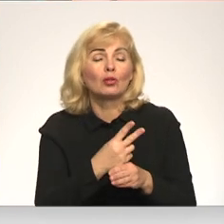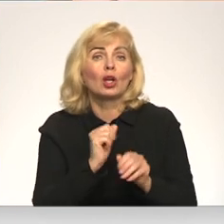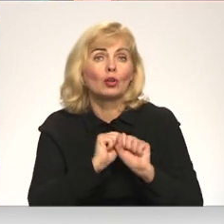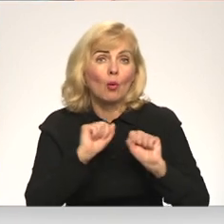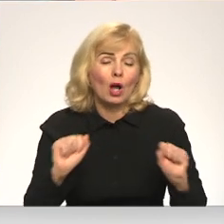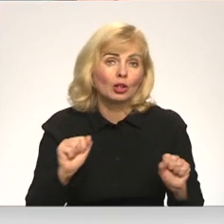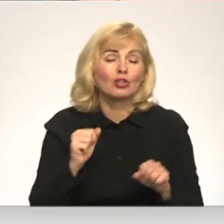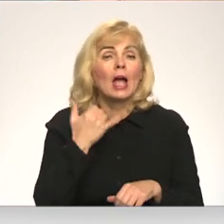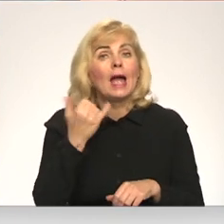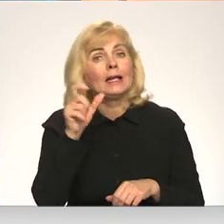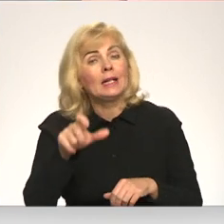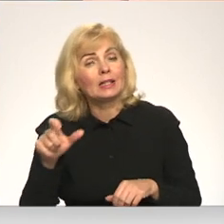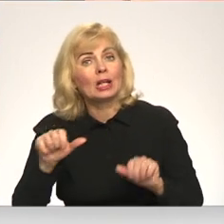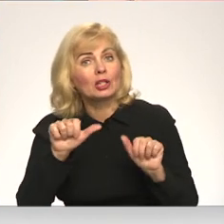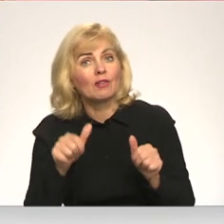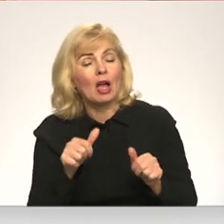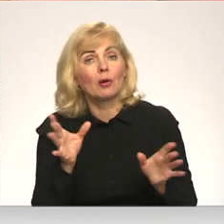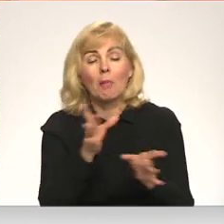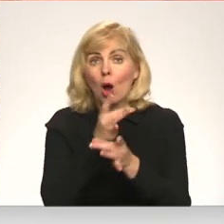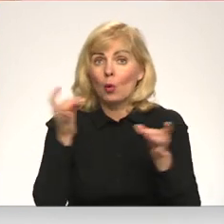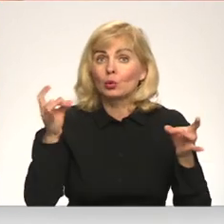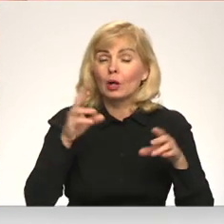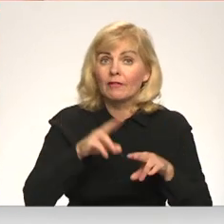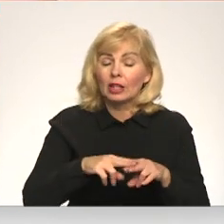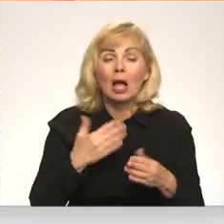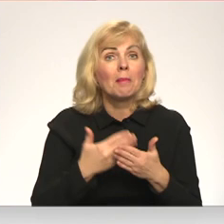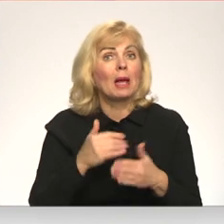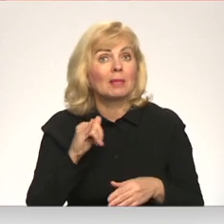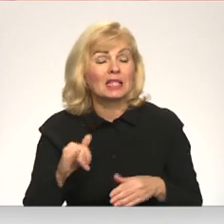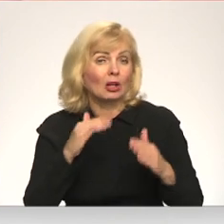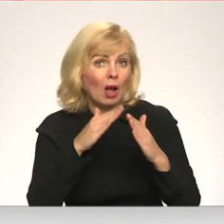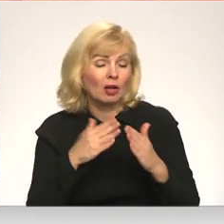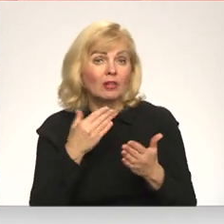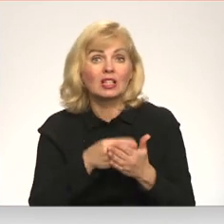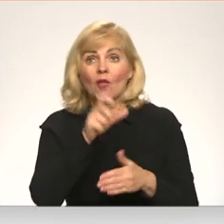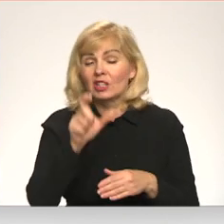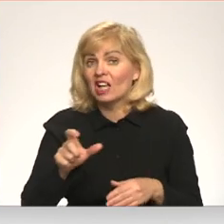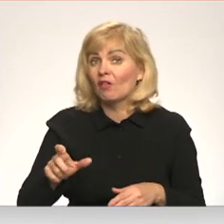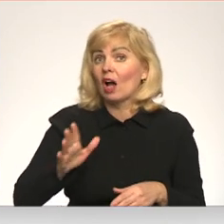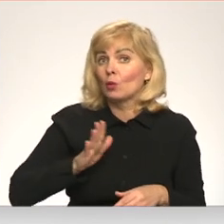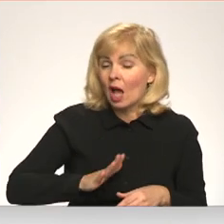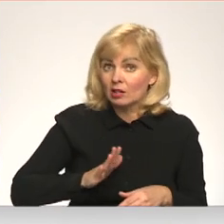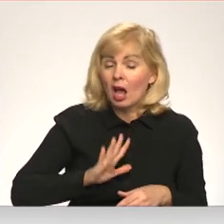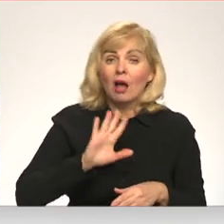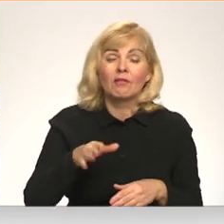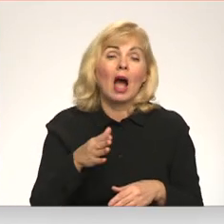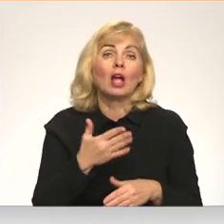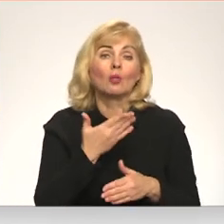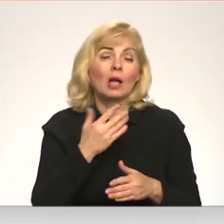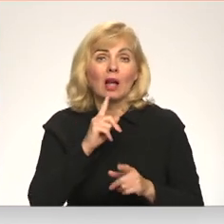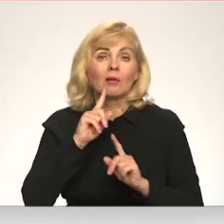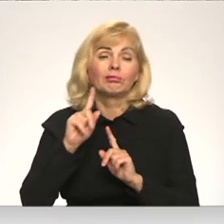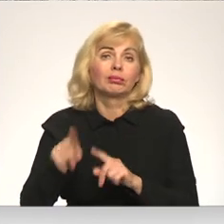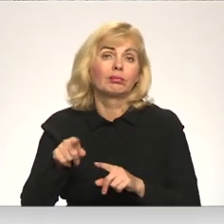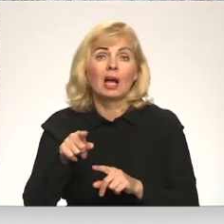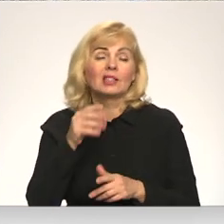vai interesenti tās veido par kultūru vietām. Sliktāk, ja ēka savu cilvēku nesagaida vai nonāka bezatbildīgi īpašnieku